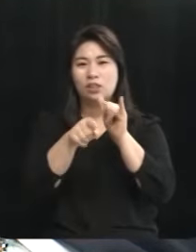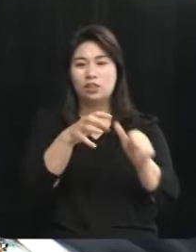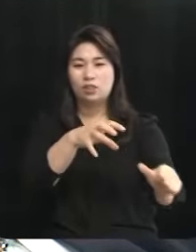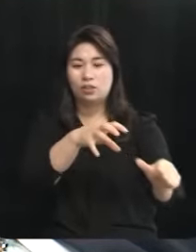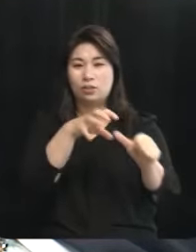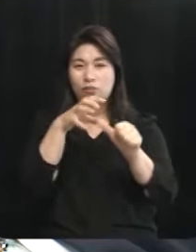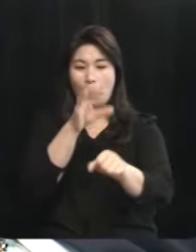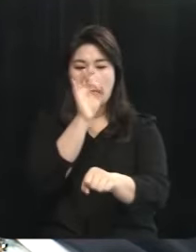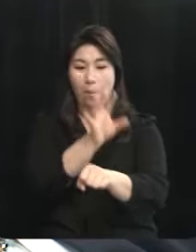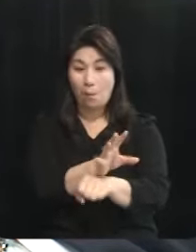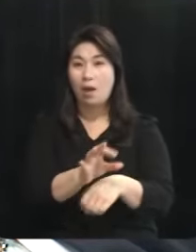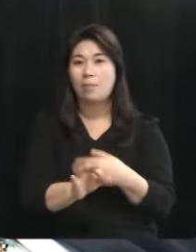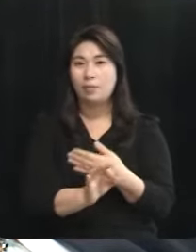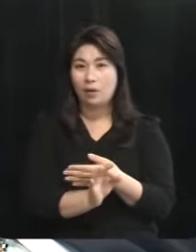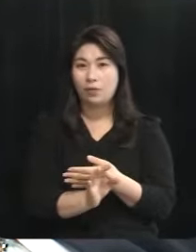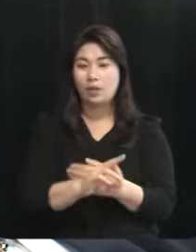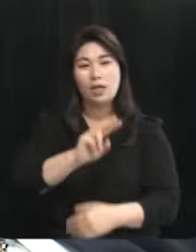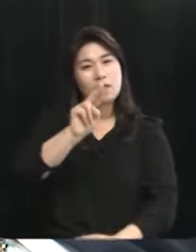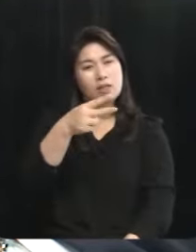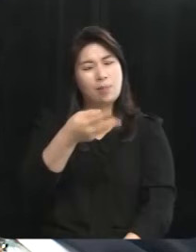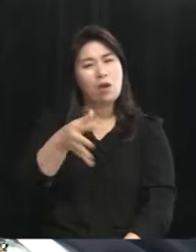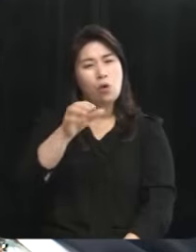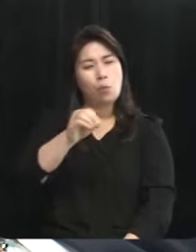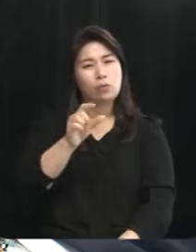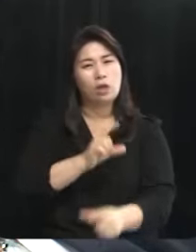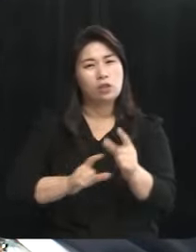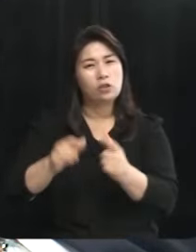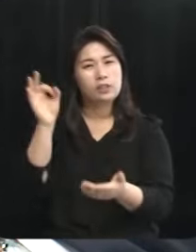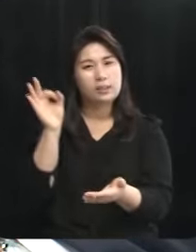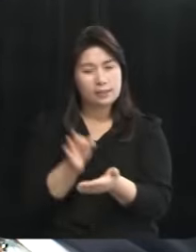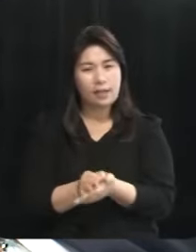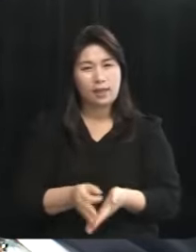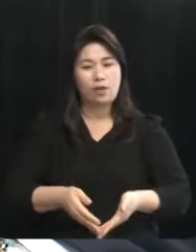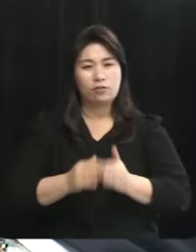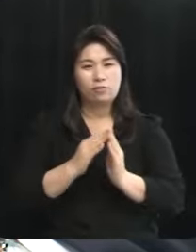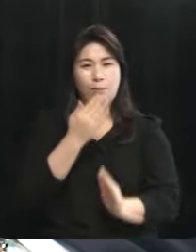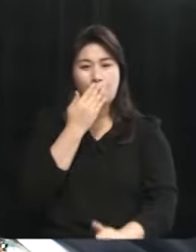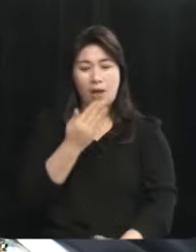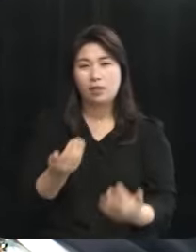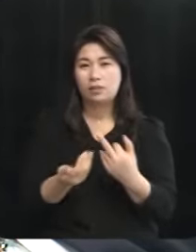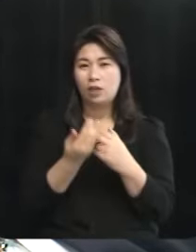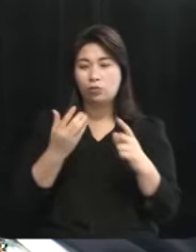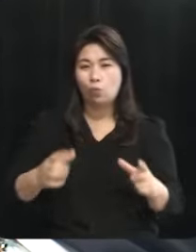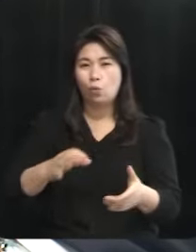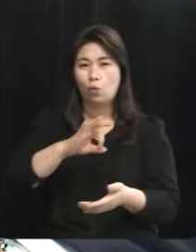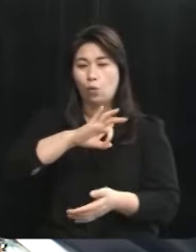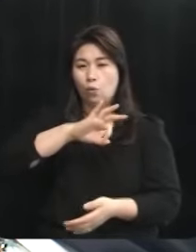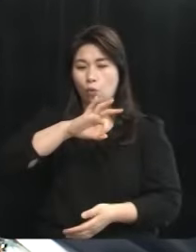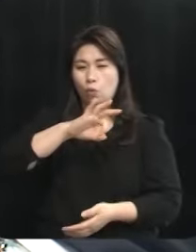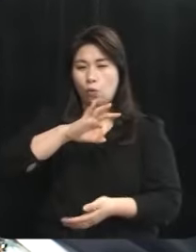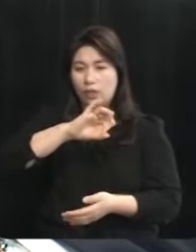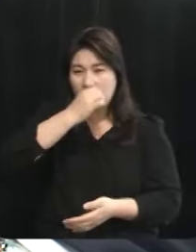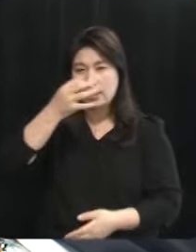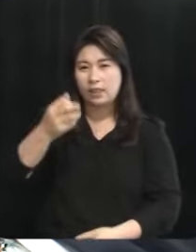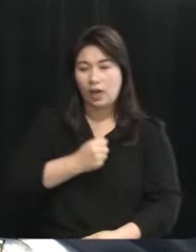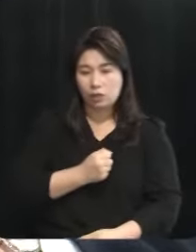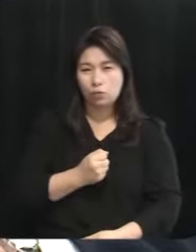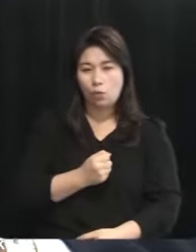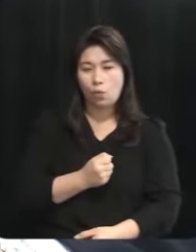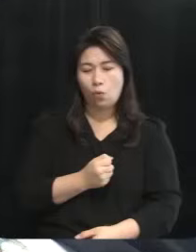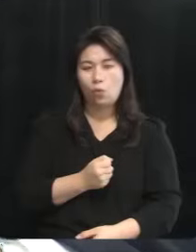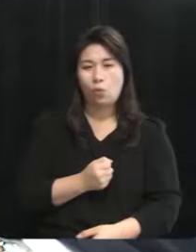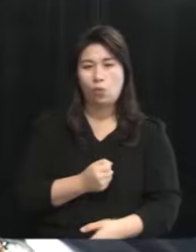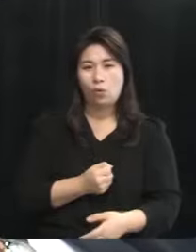구매하게 된다면 200억보다 훨씬 적은 금액으로 할 수 있고 제주도 재정으로 벤처 투자 예산 확보할 수 있다고